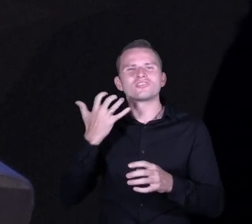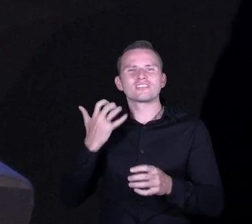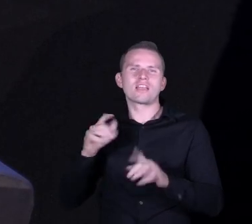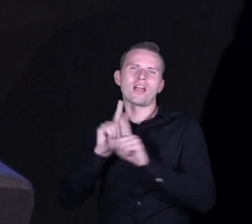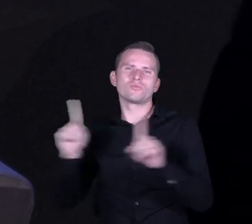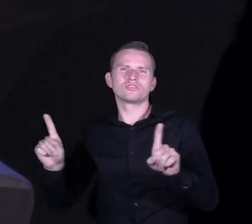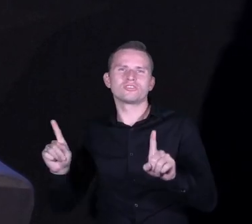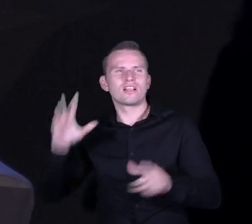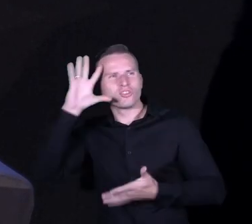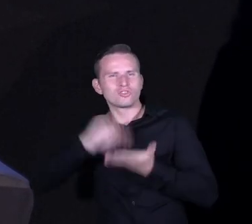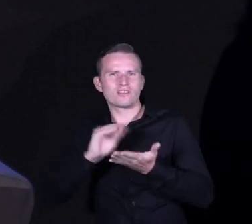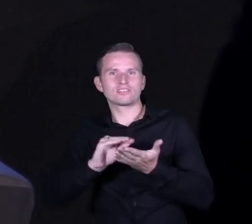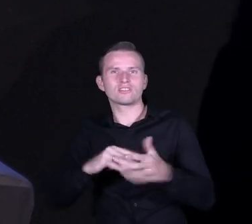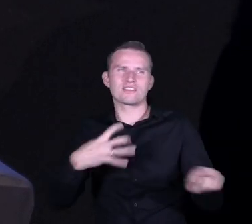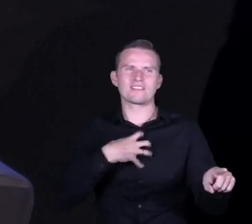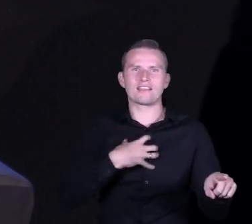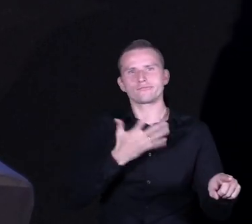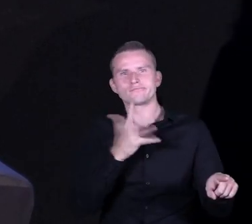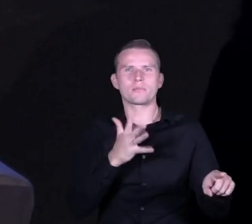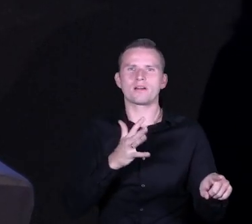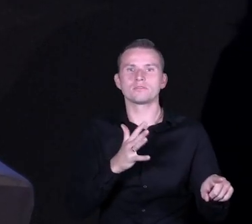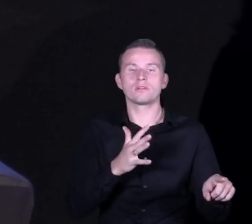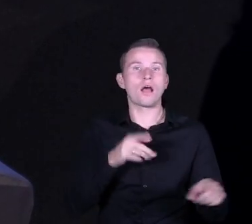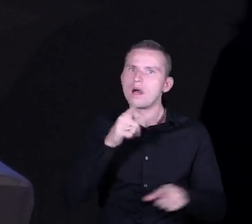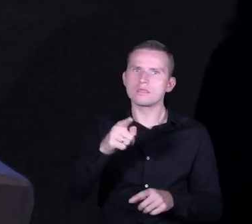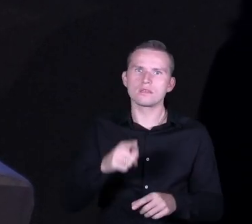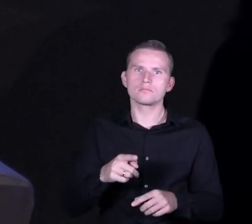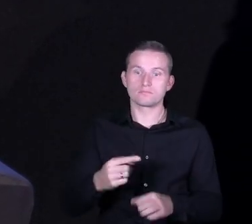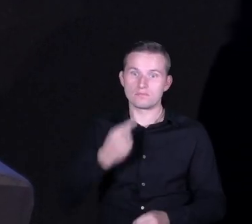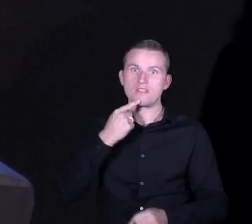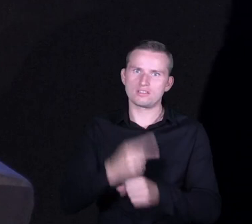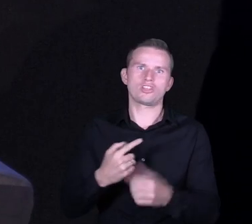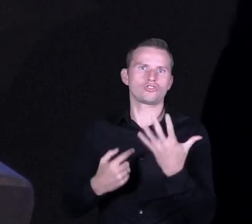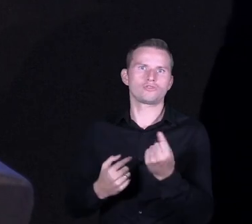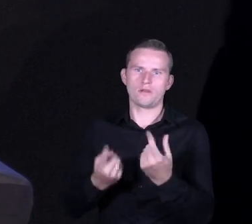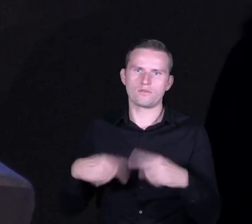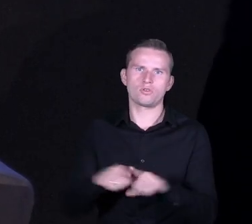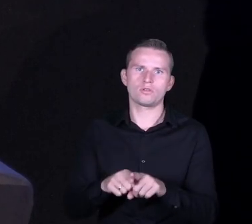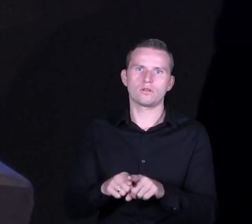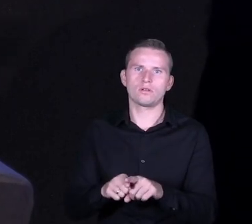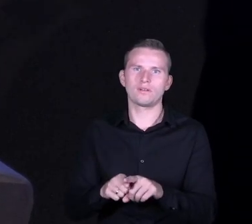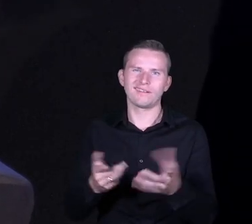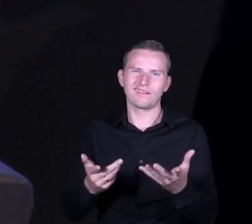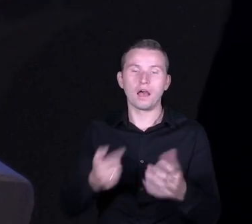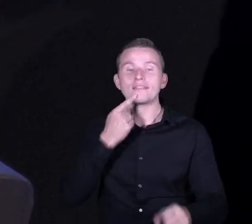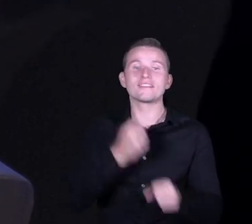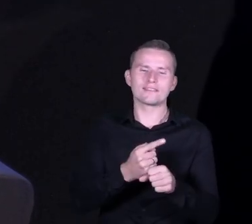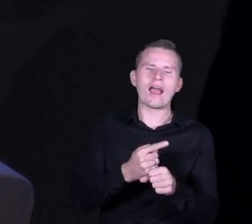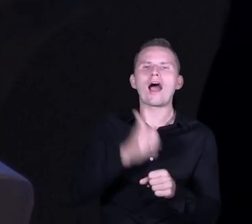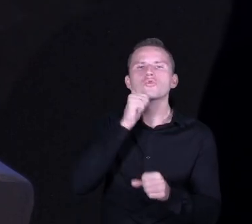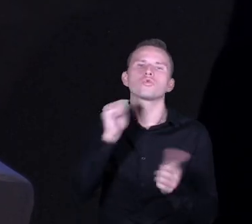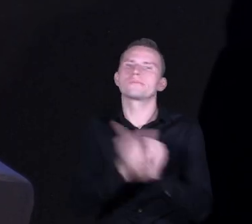tylko też potrzeba czasu i konsekwencji, że za tydzień ci się nie odmieni, za dwa tygodnie ci się odmieni, za miesiąc też ci się nie odmieni, tak? Prawda,